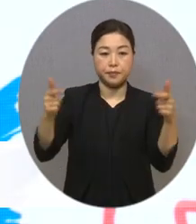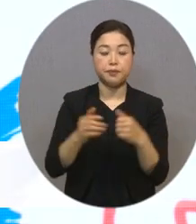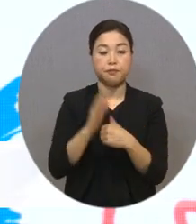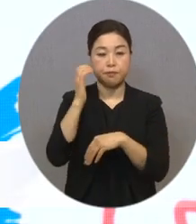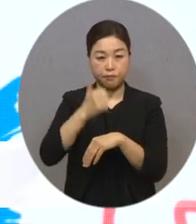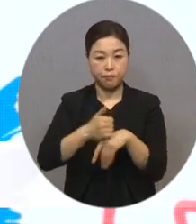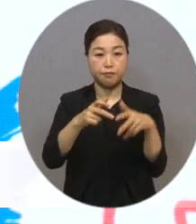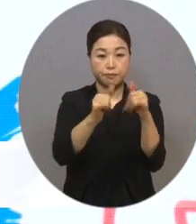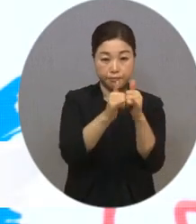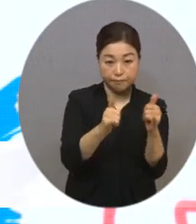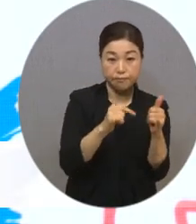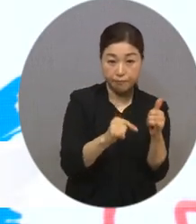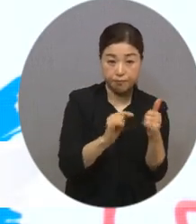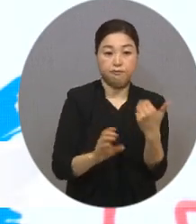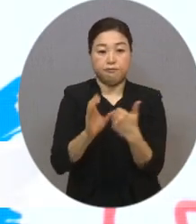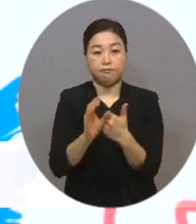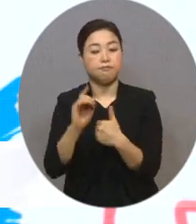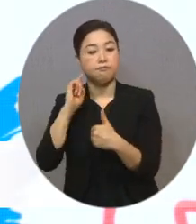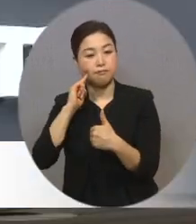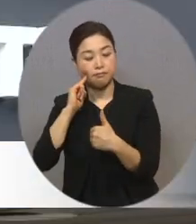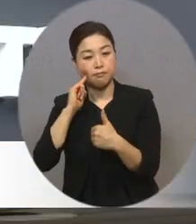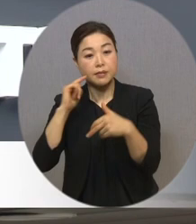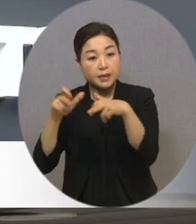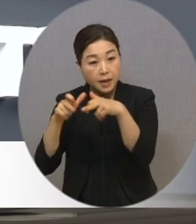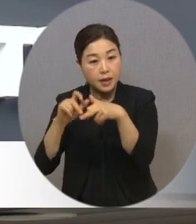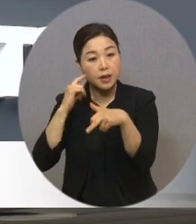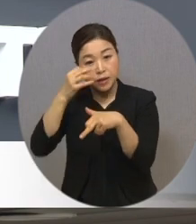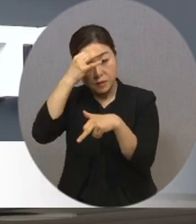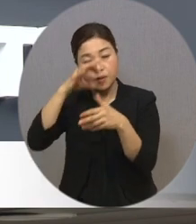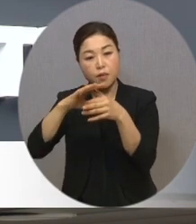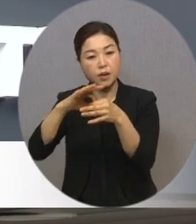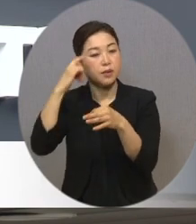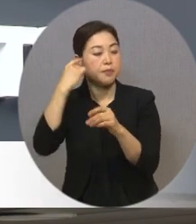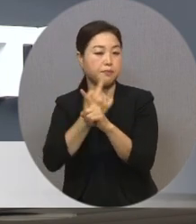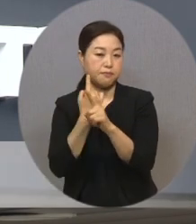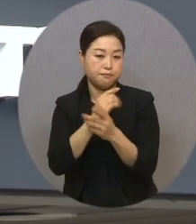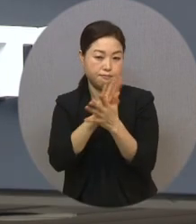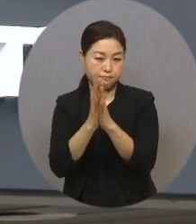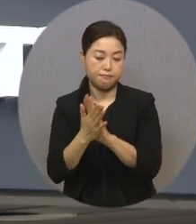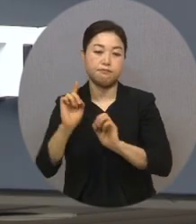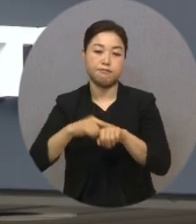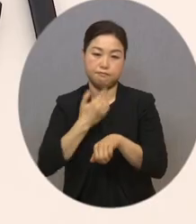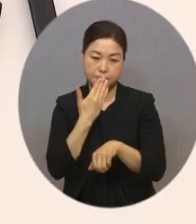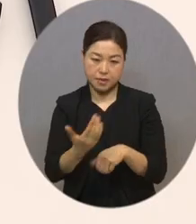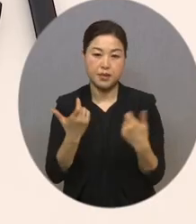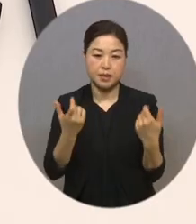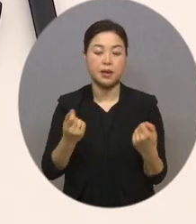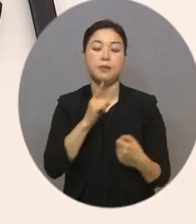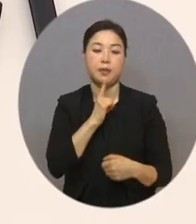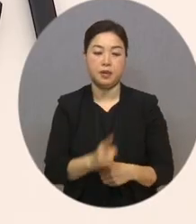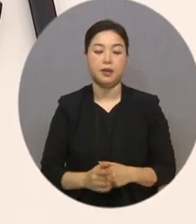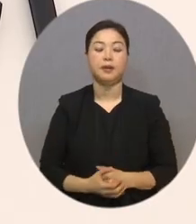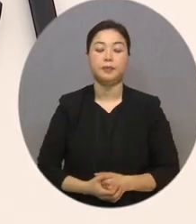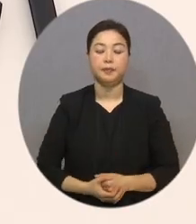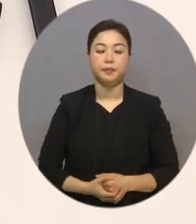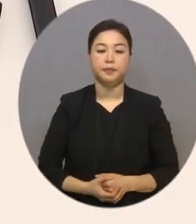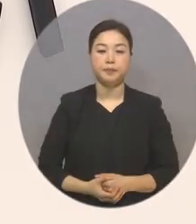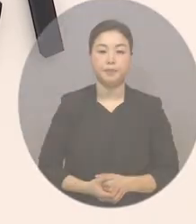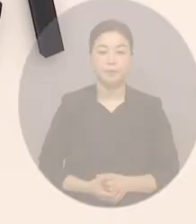장애인뿐만 아니라 장애예술에 대한 인식도 달라질 것이라고 전했습니다. 복지TV 뉴스